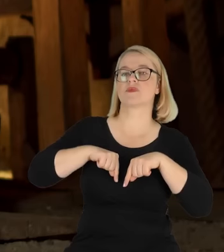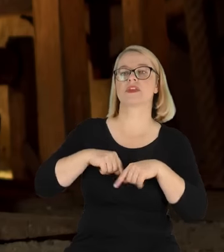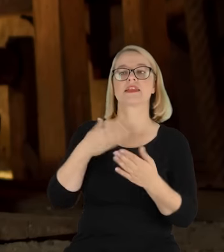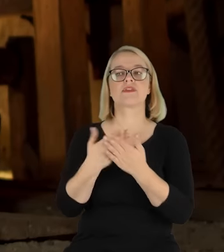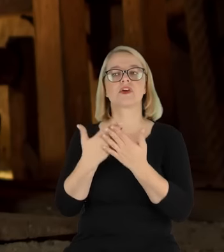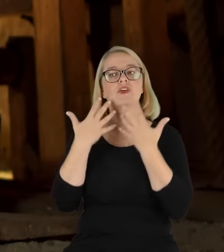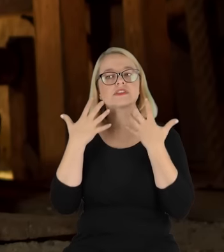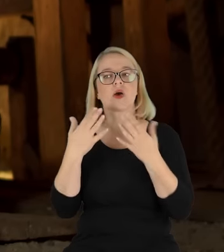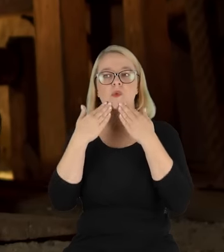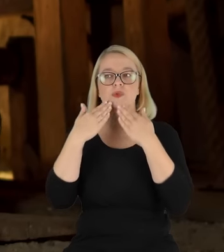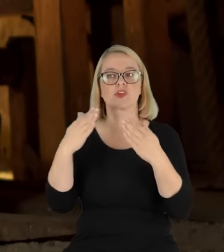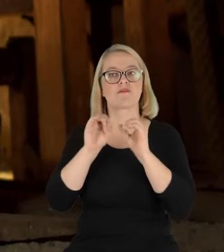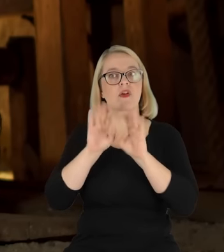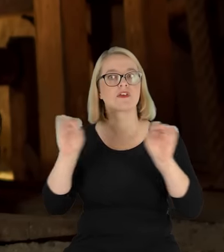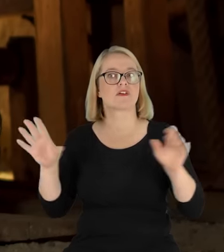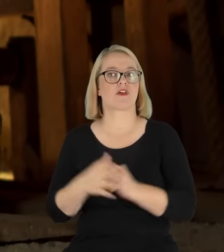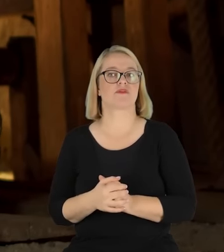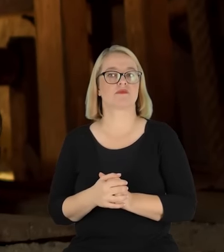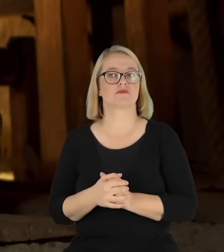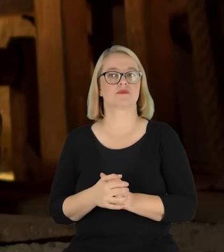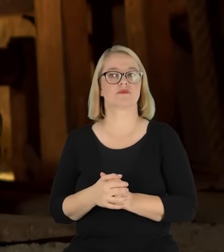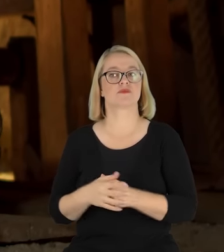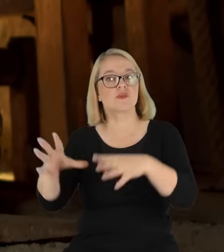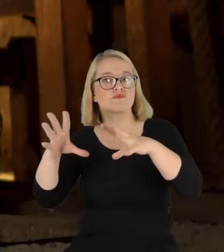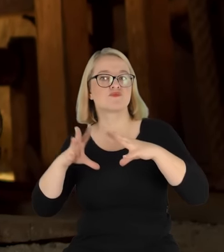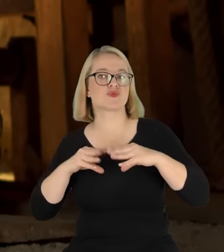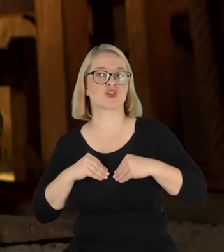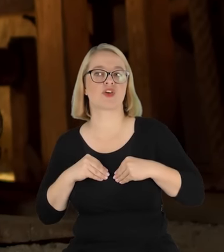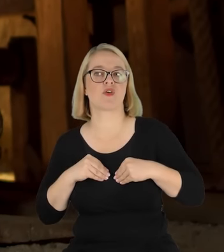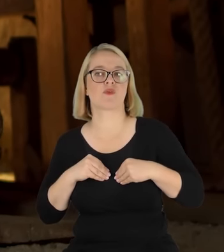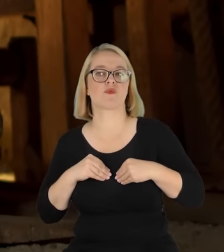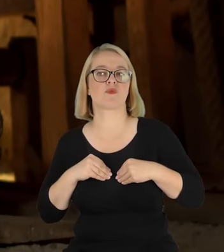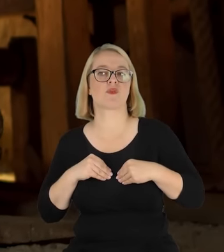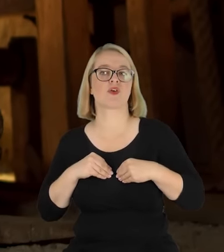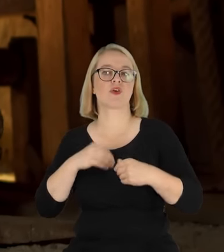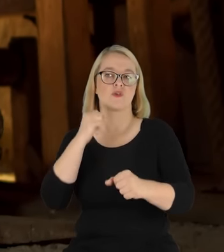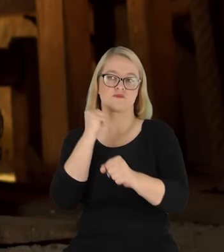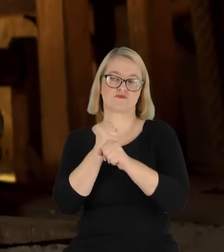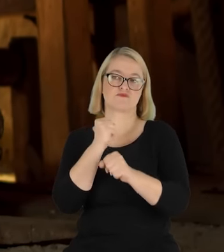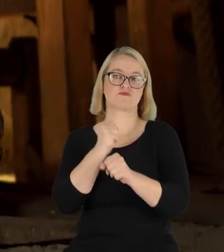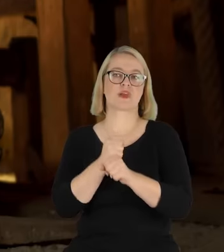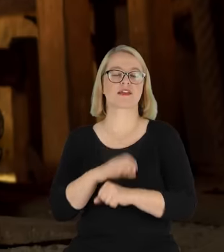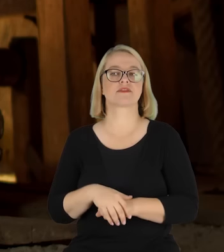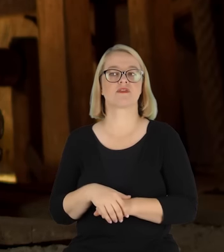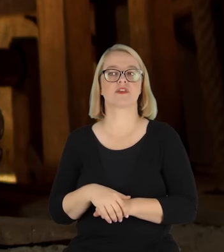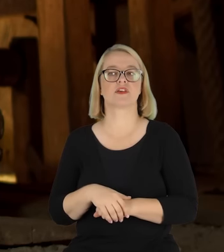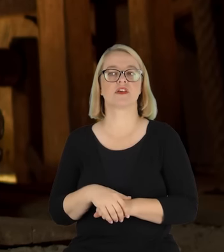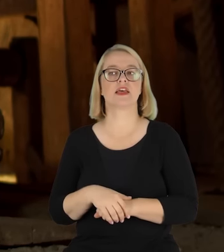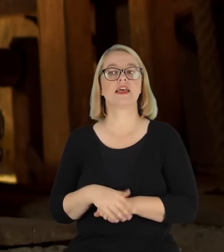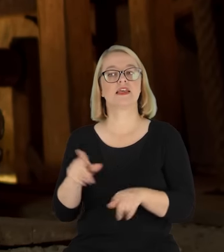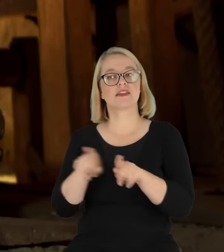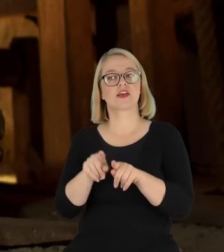to dziękuję profesorowi, że wziął mnie do tej pracowni i że mi